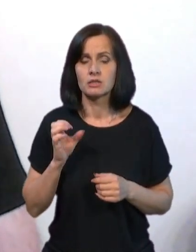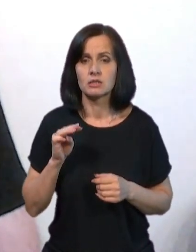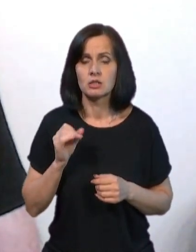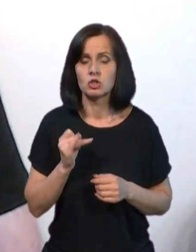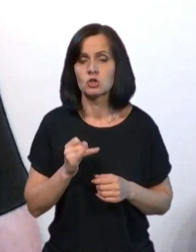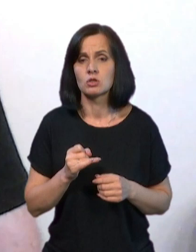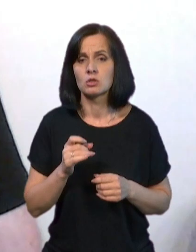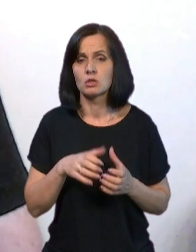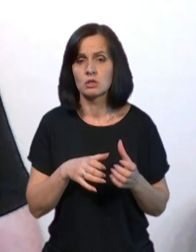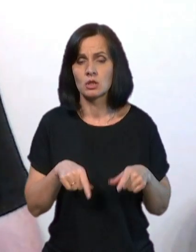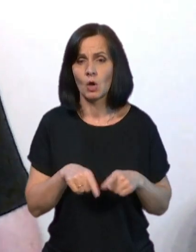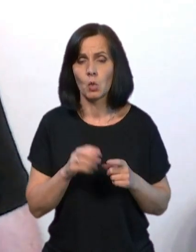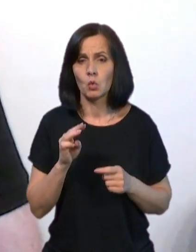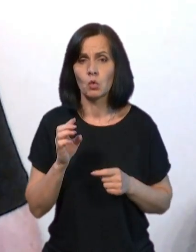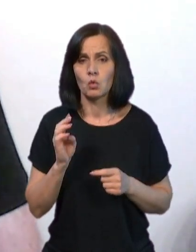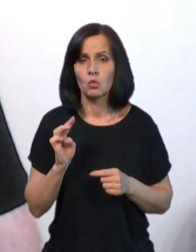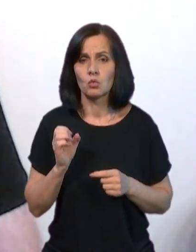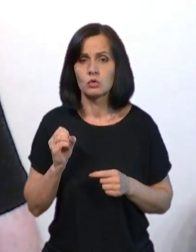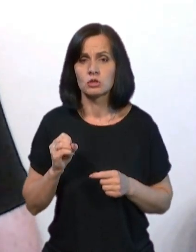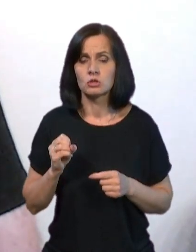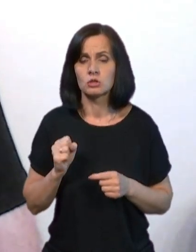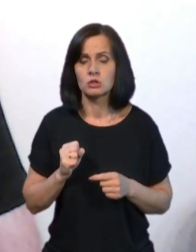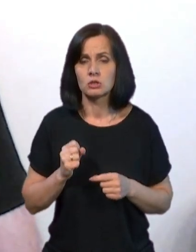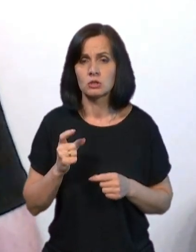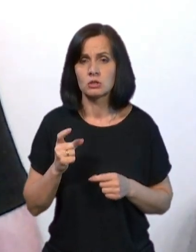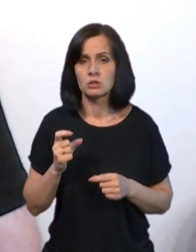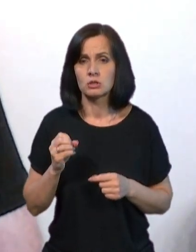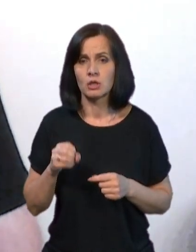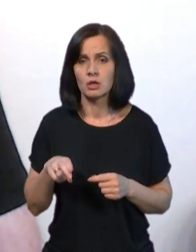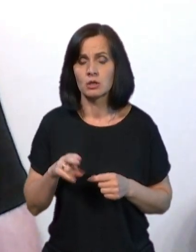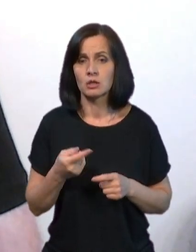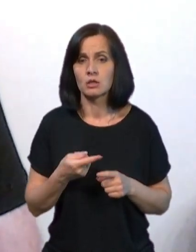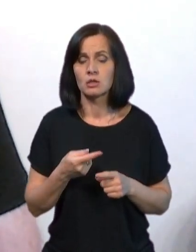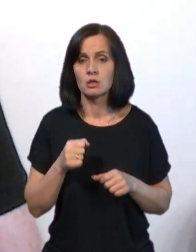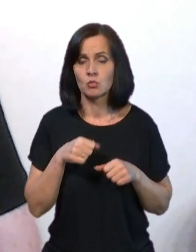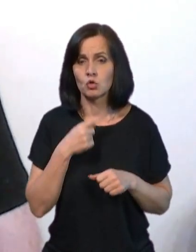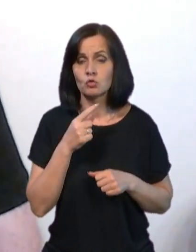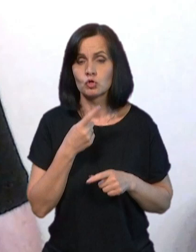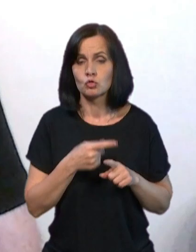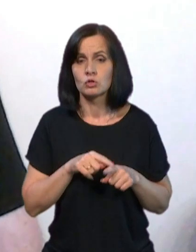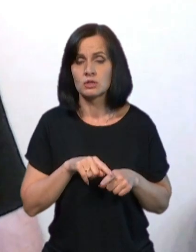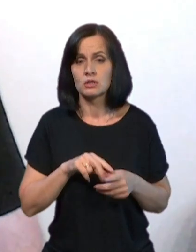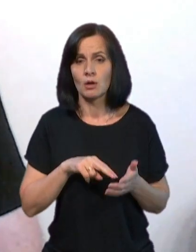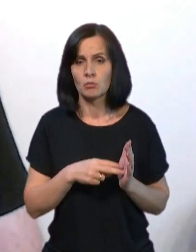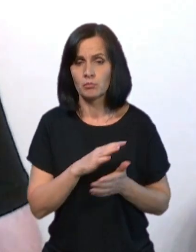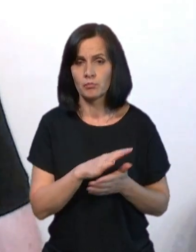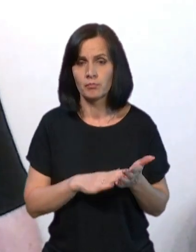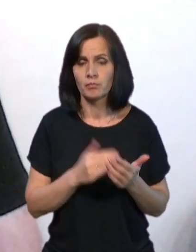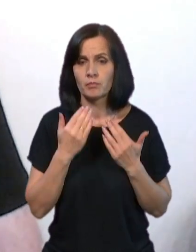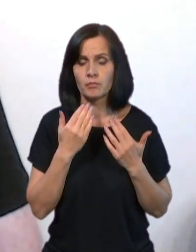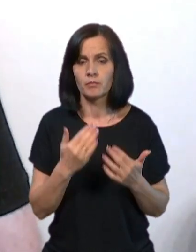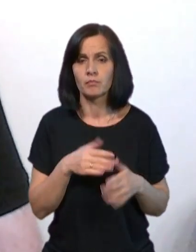«Шахети», можемо говорити про те, що ця тактика, на жаль, продовжиться. Остання ракетна